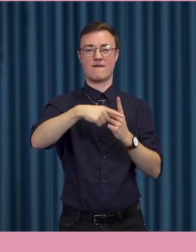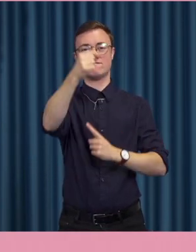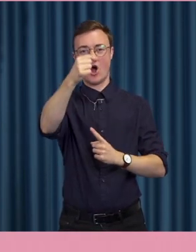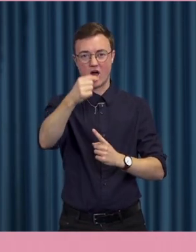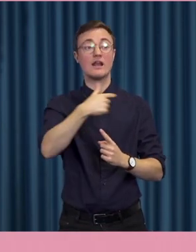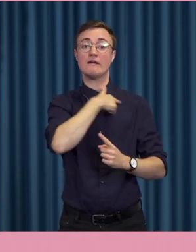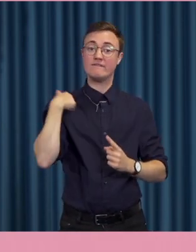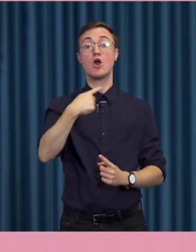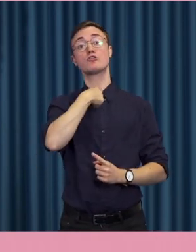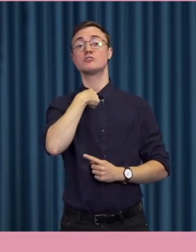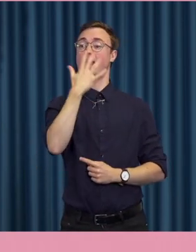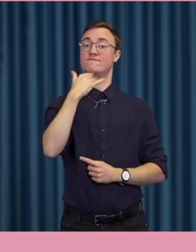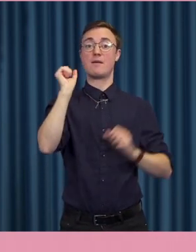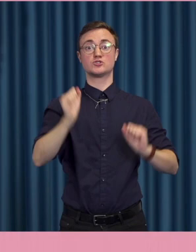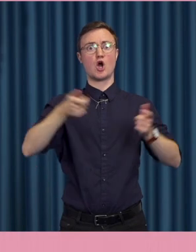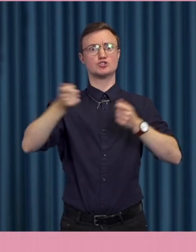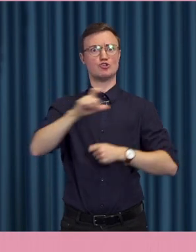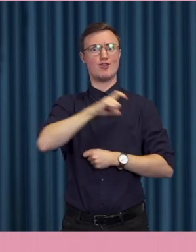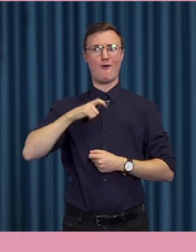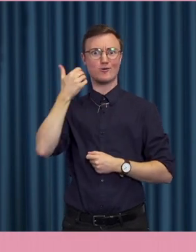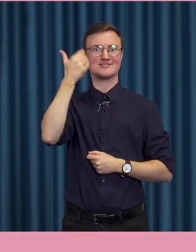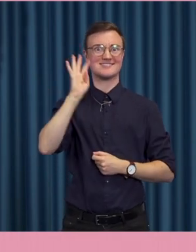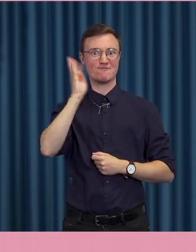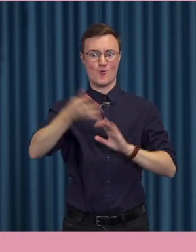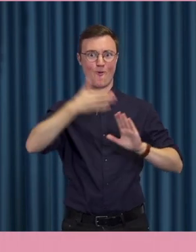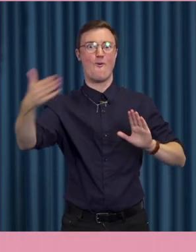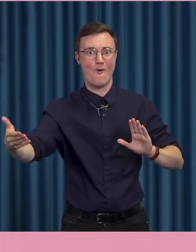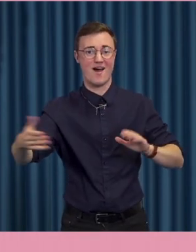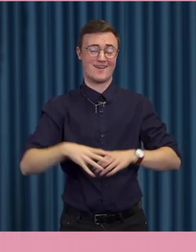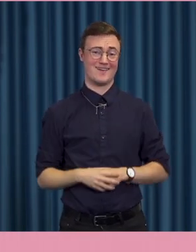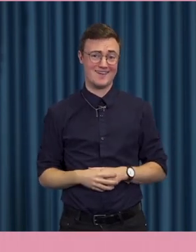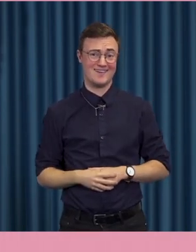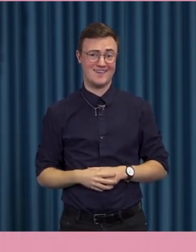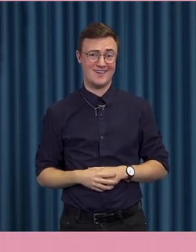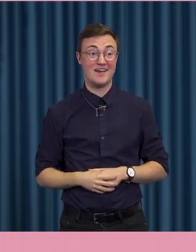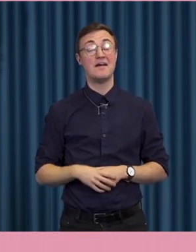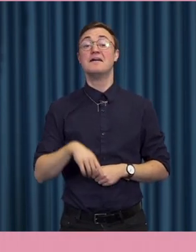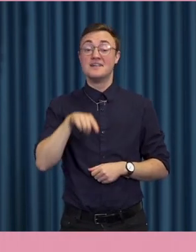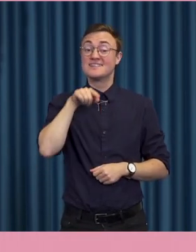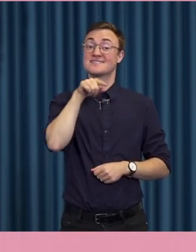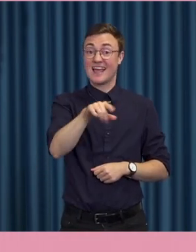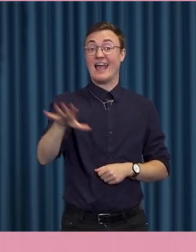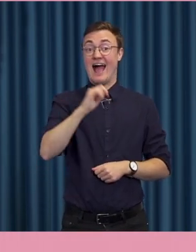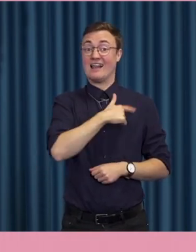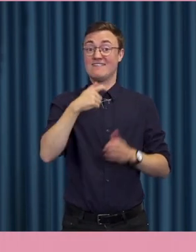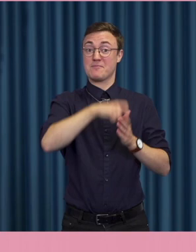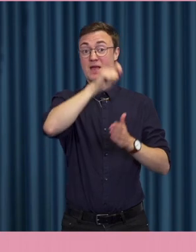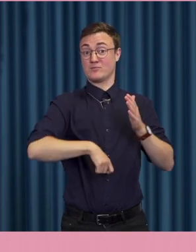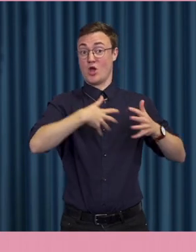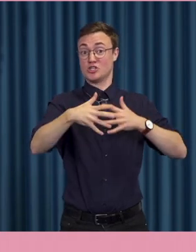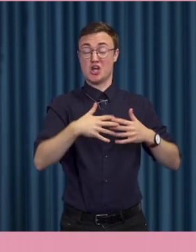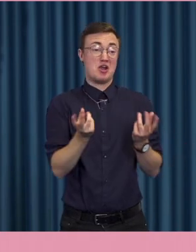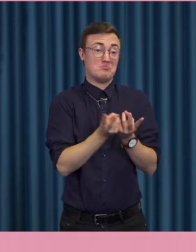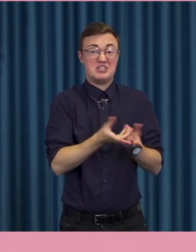styra över oss. Så att vi väljer vilka som styr över oss. Och om det vore allt vi medborgare gjorde så vore ju inte det